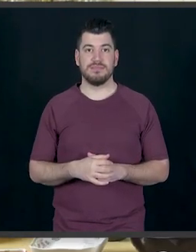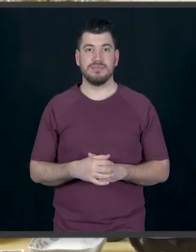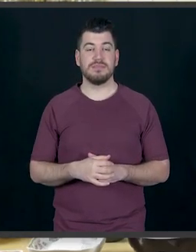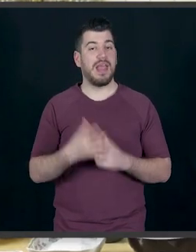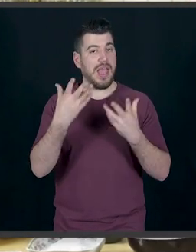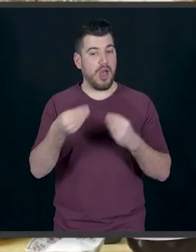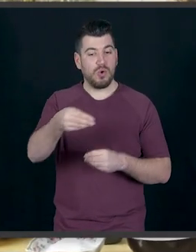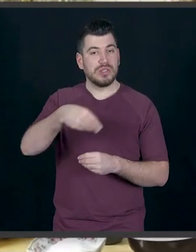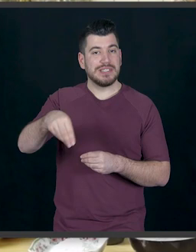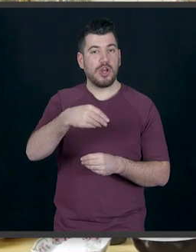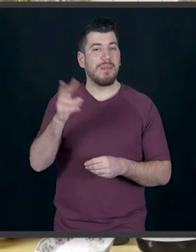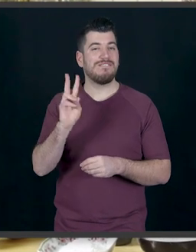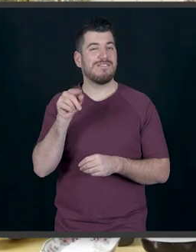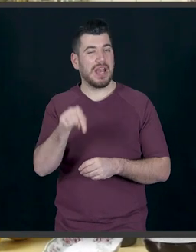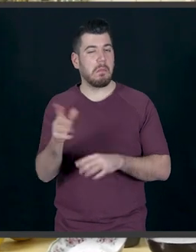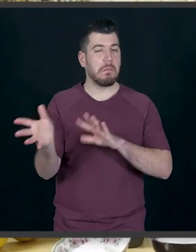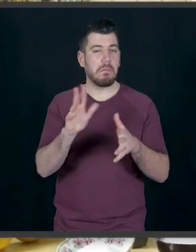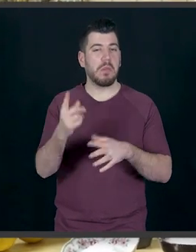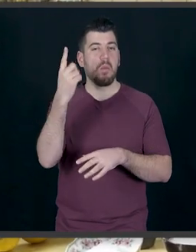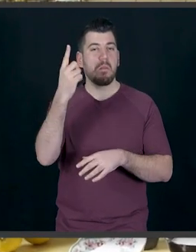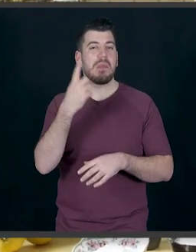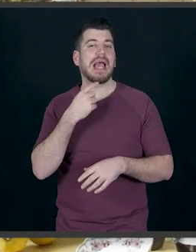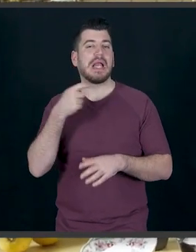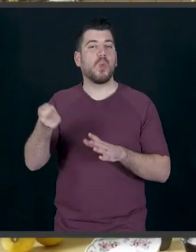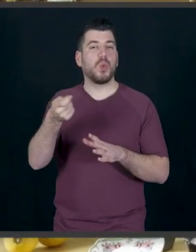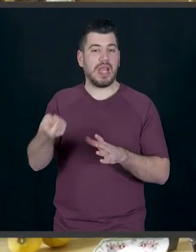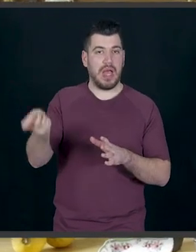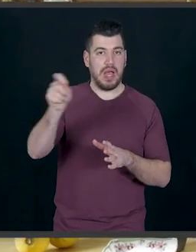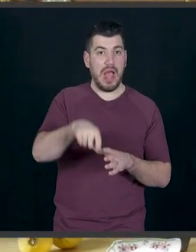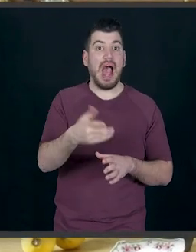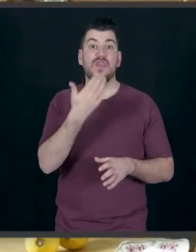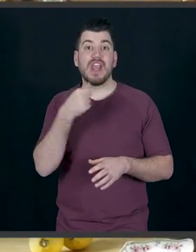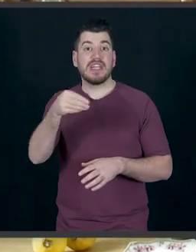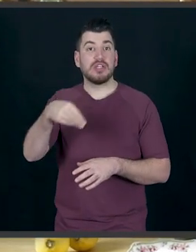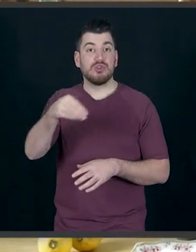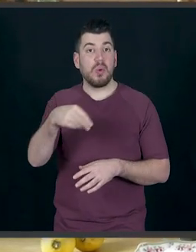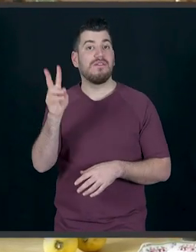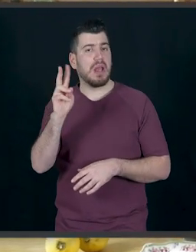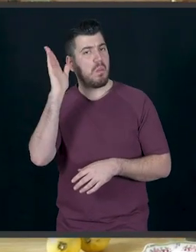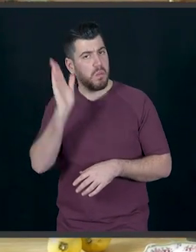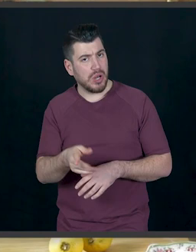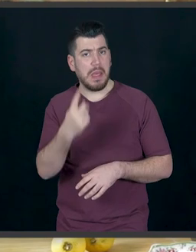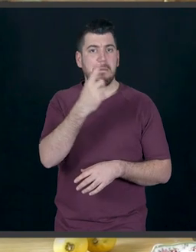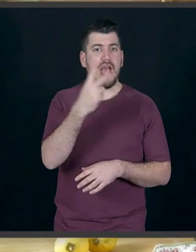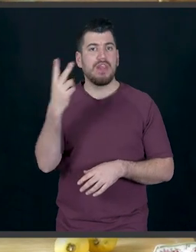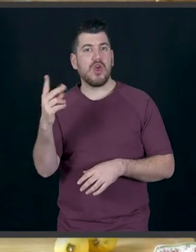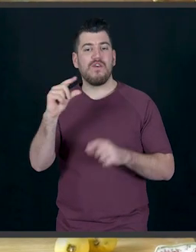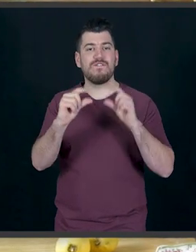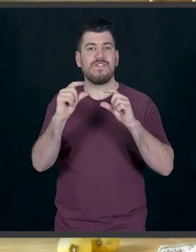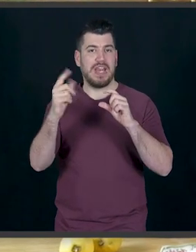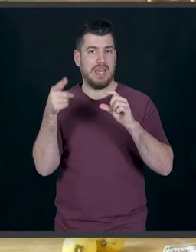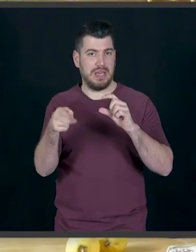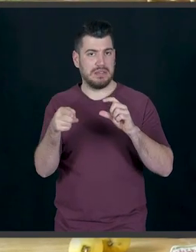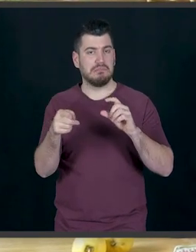Έχω σιρόπι βανίλιας, θα ρίξω περίπου μία κουταλιά του γλυκού. Άμα δεν έχετε σιρόπι βανίλιας, θα βάλετε μία ή δύο βανιλίνες,